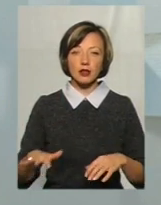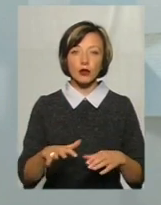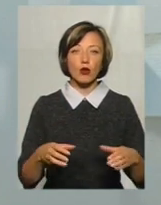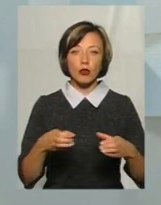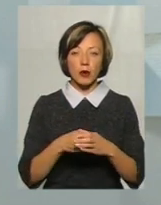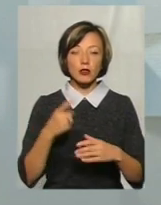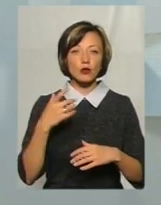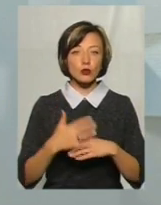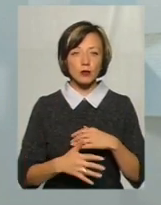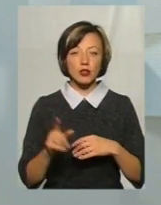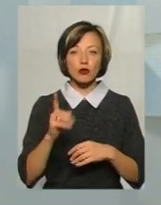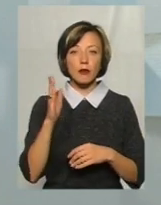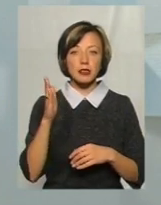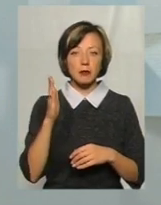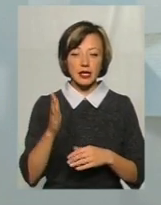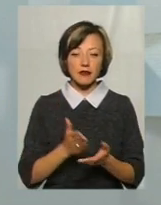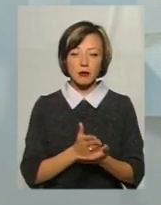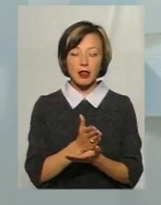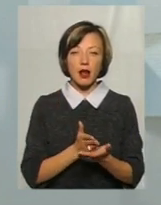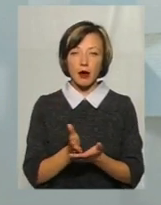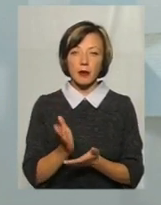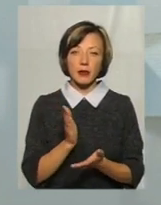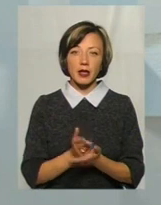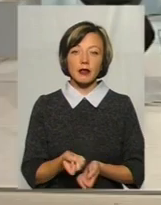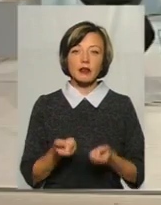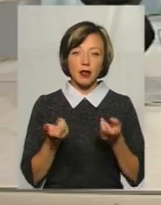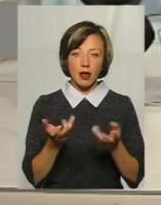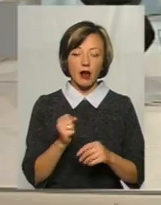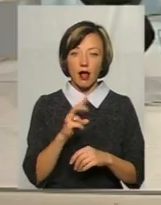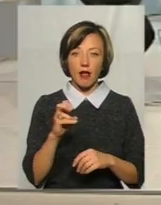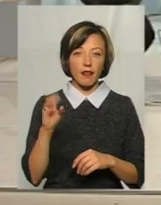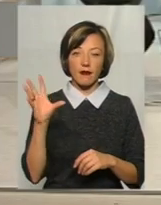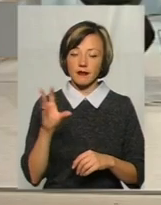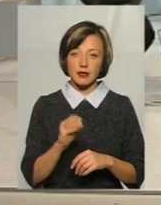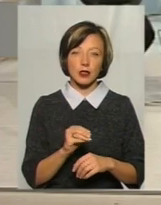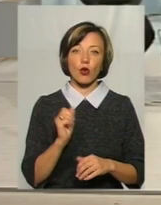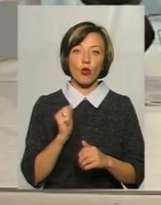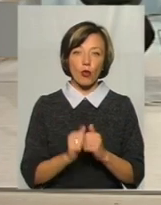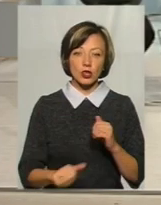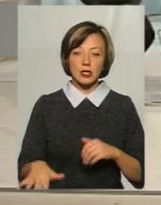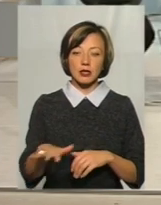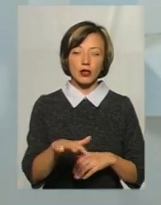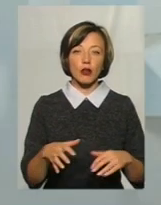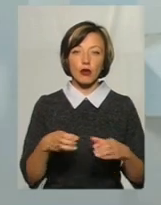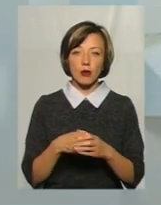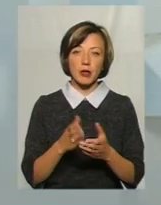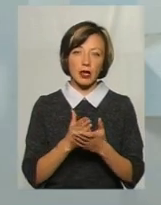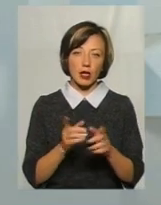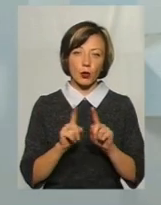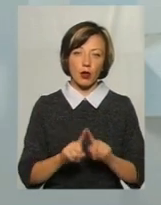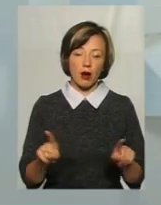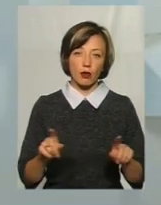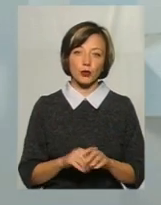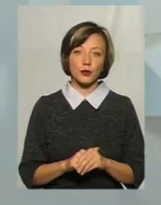громади розуміє, що перспективними напрямками є декілька, але не всі. Тому що кожна територіальна громада є унікальною.